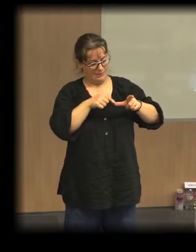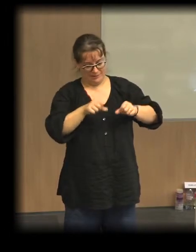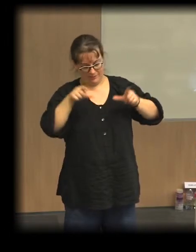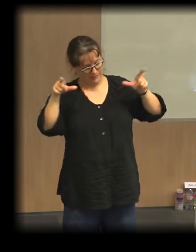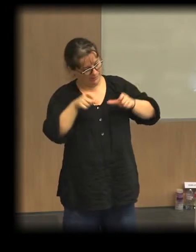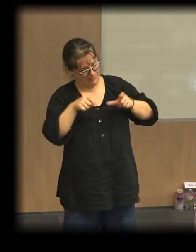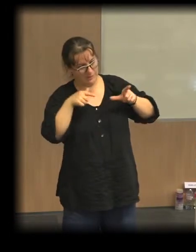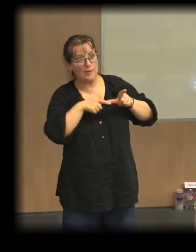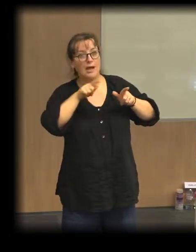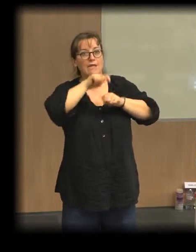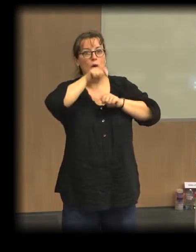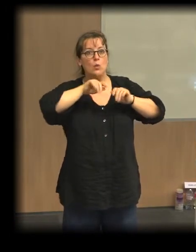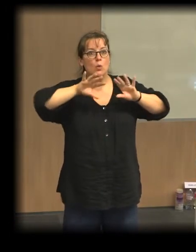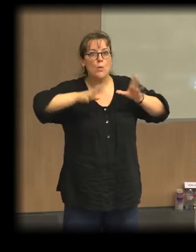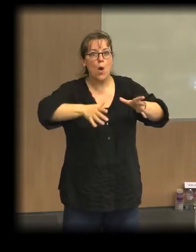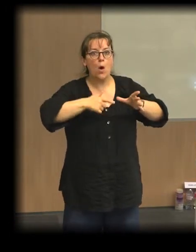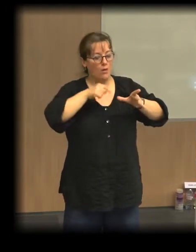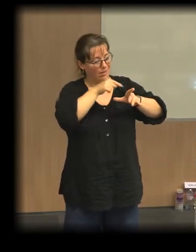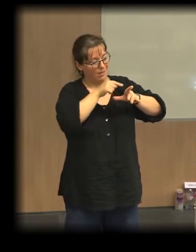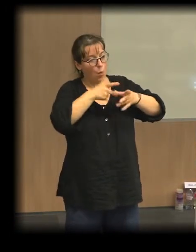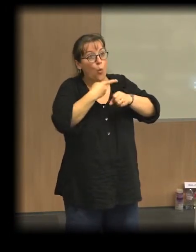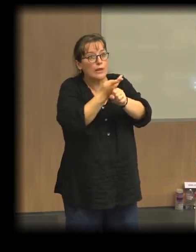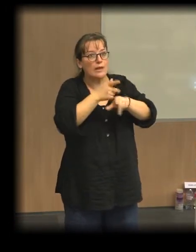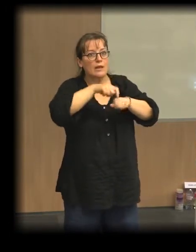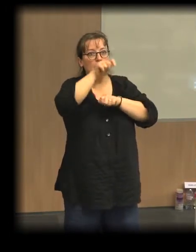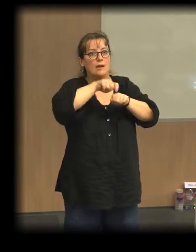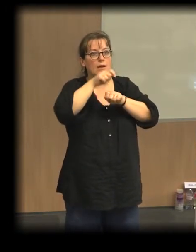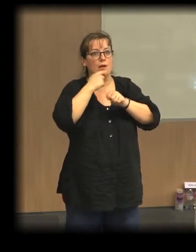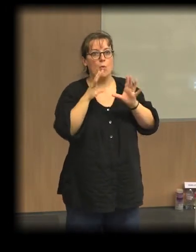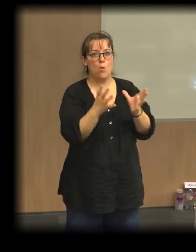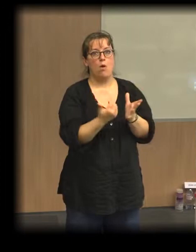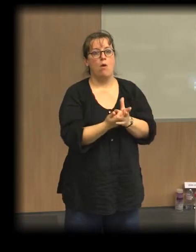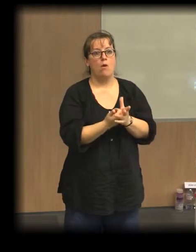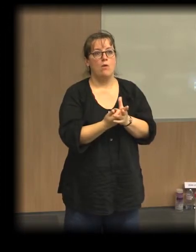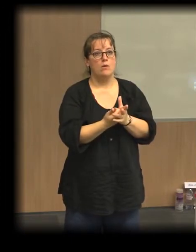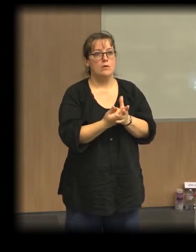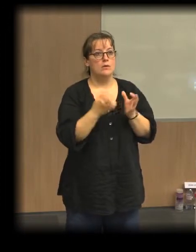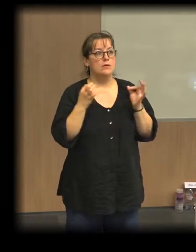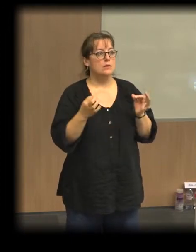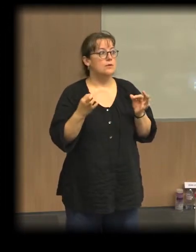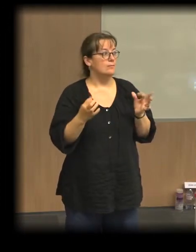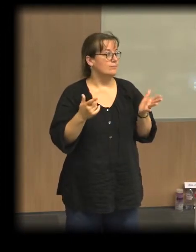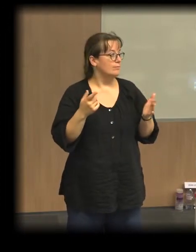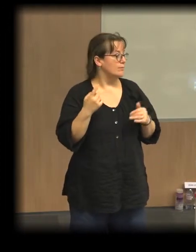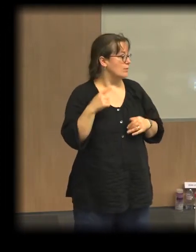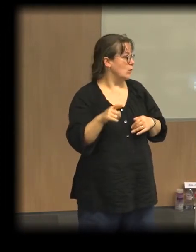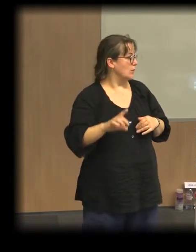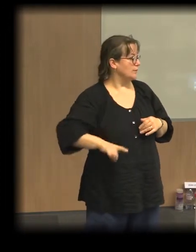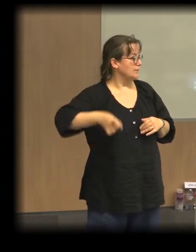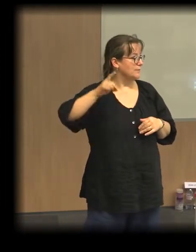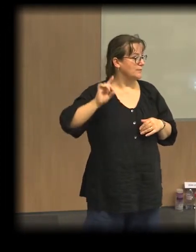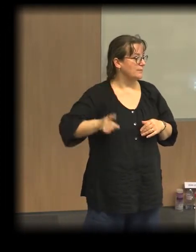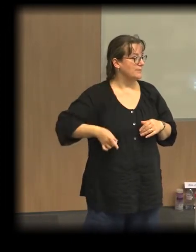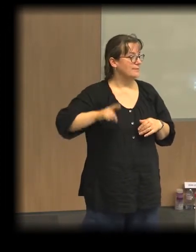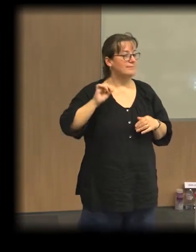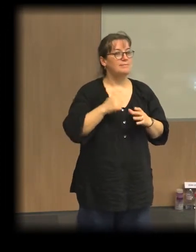évalue l'économie sociale et solidaire. Pour arriver à un changement d'échelle qui ait du sens, il faut changer l'échelle, c